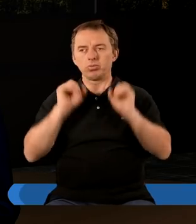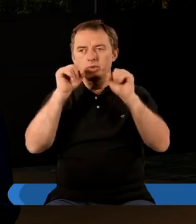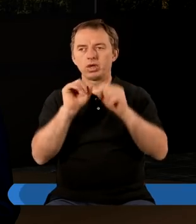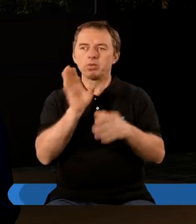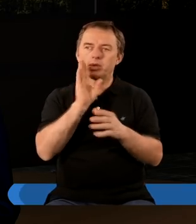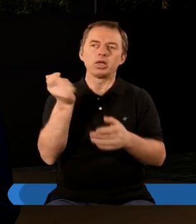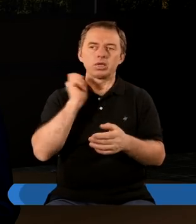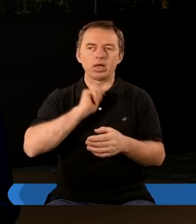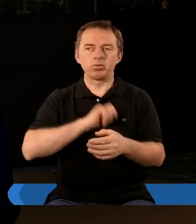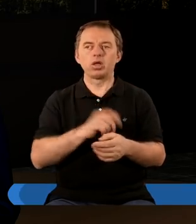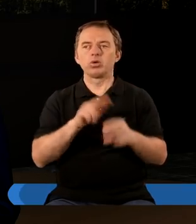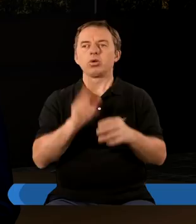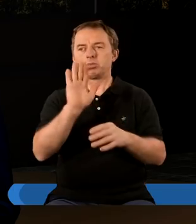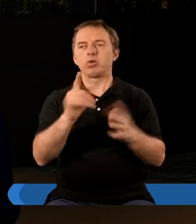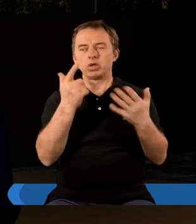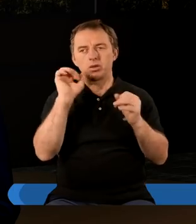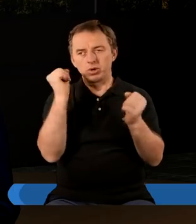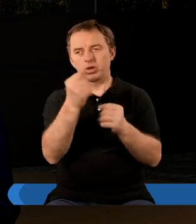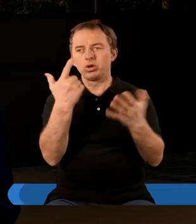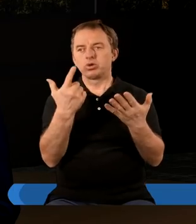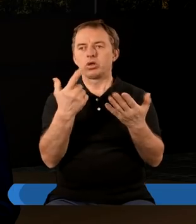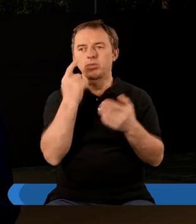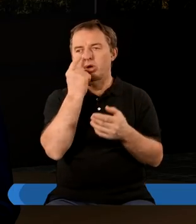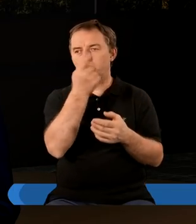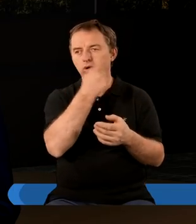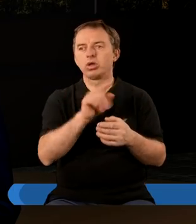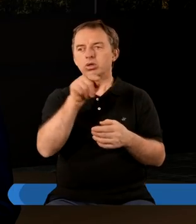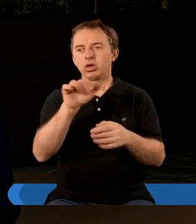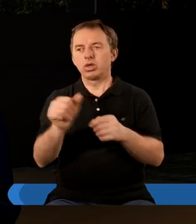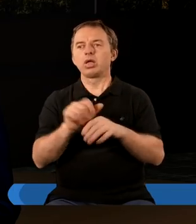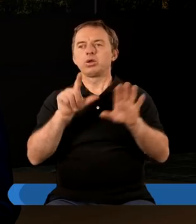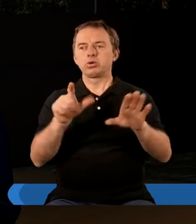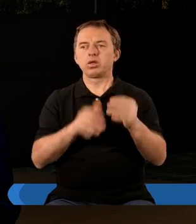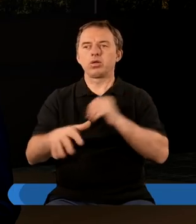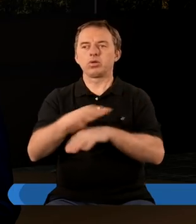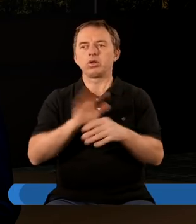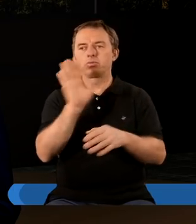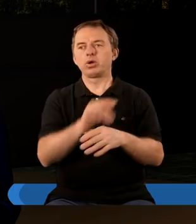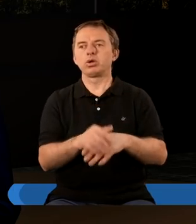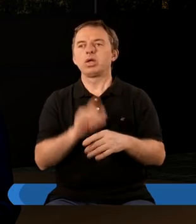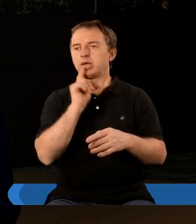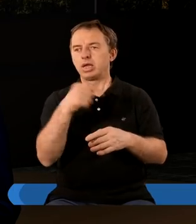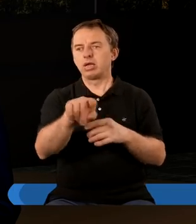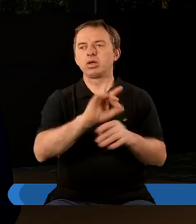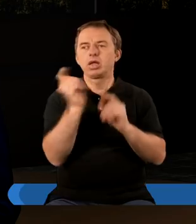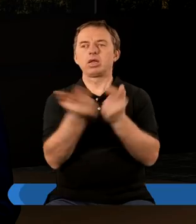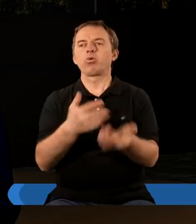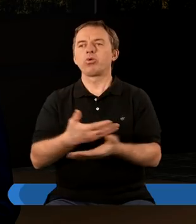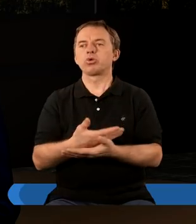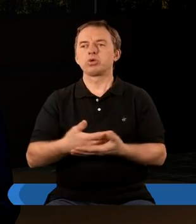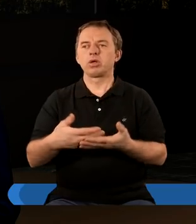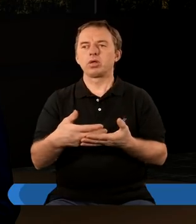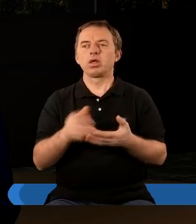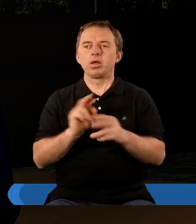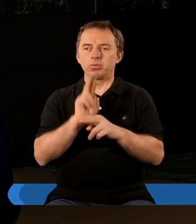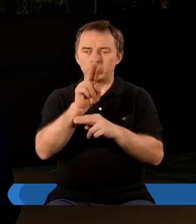baranka, jakby zabitego, który miał siedem rogów i siedmioro oczu, a to jest siedem duchów bożych zesłanych nad całą ziemię.